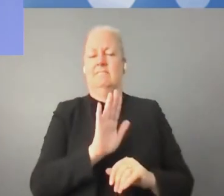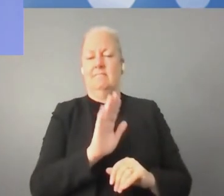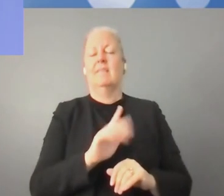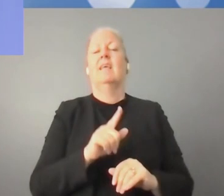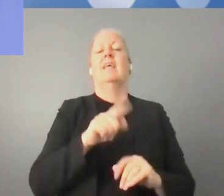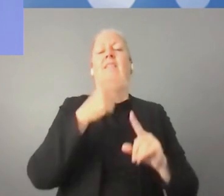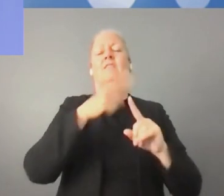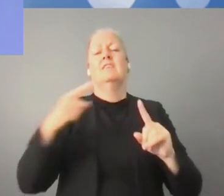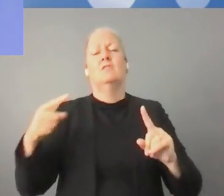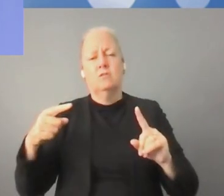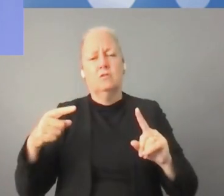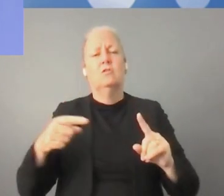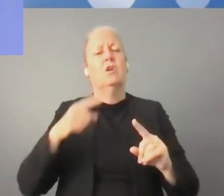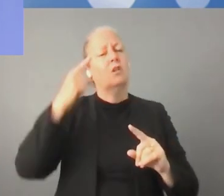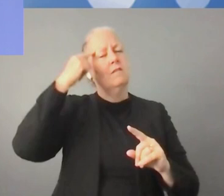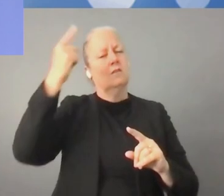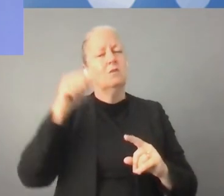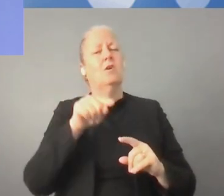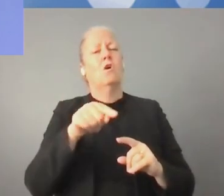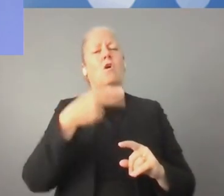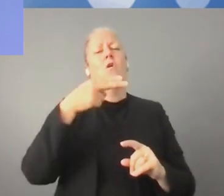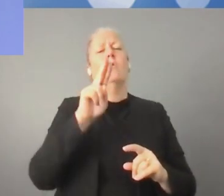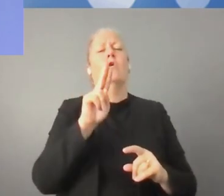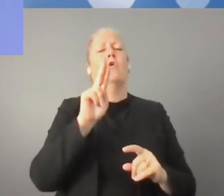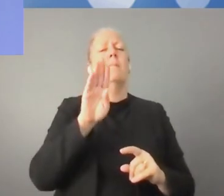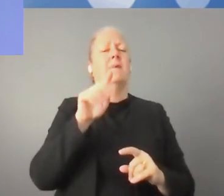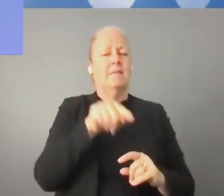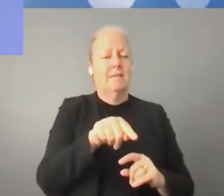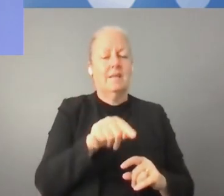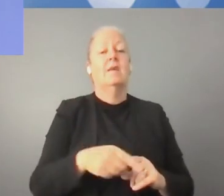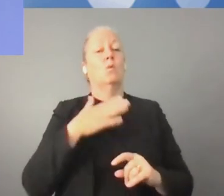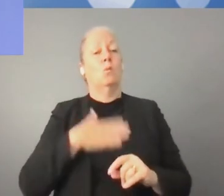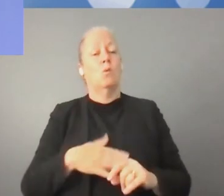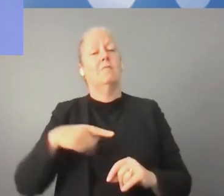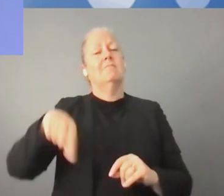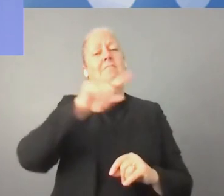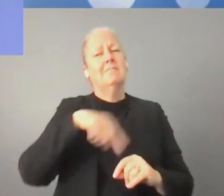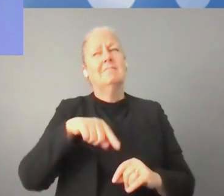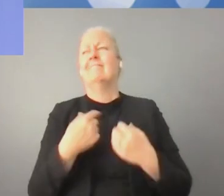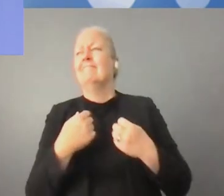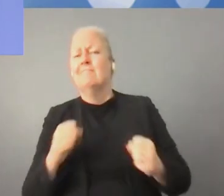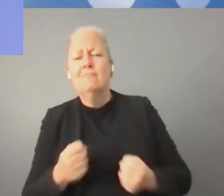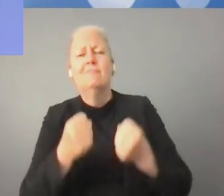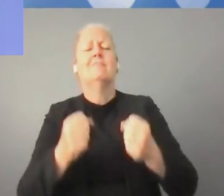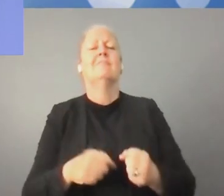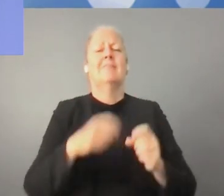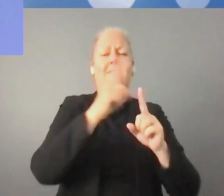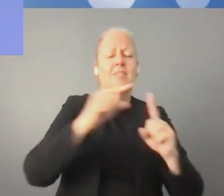في لاتفكينة هو اسلوب أوروبي